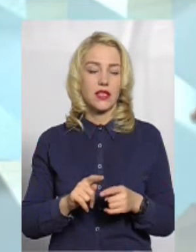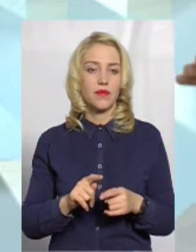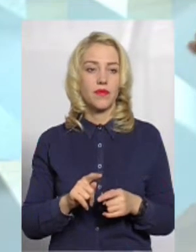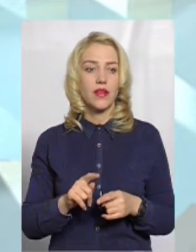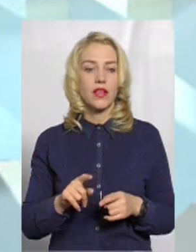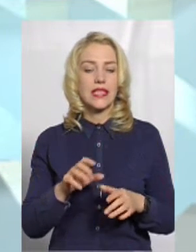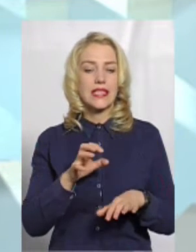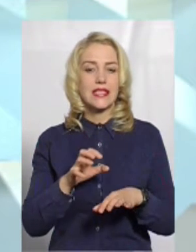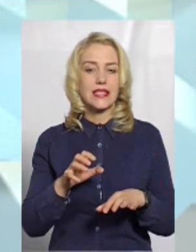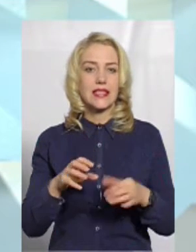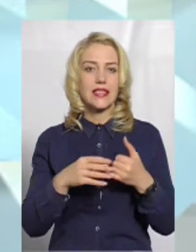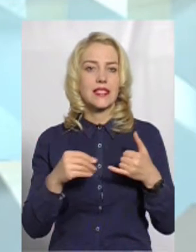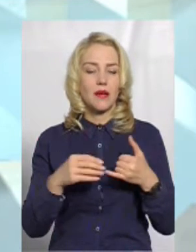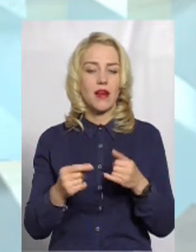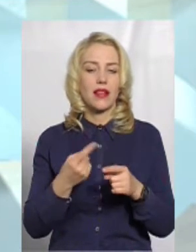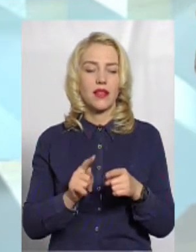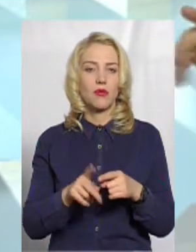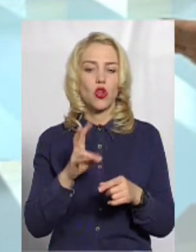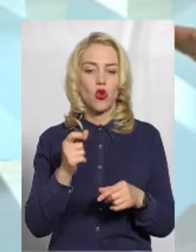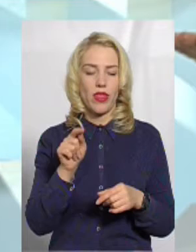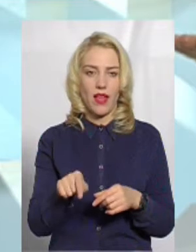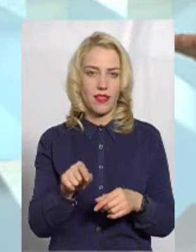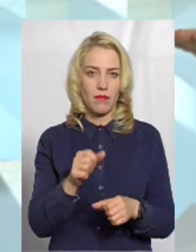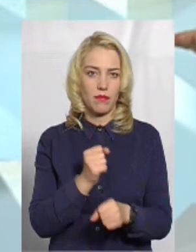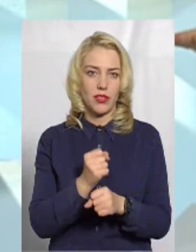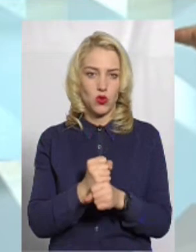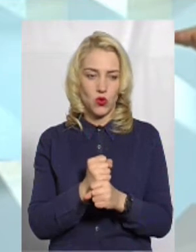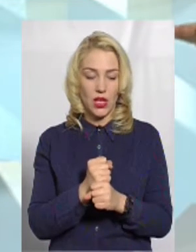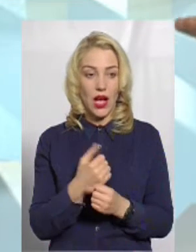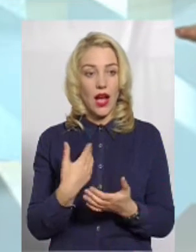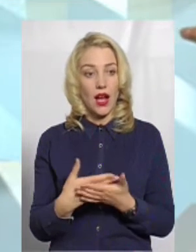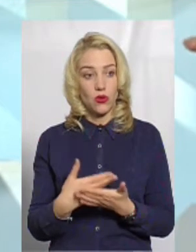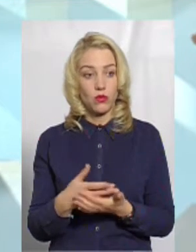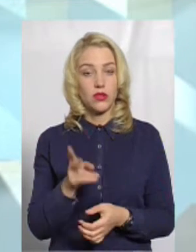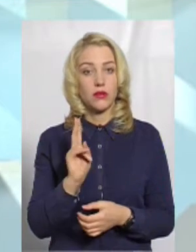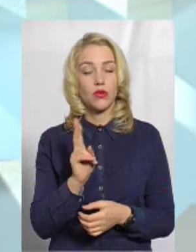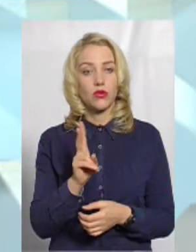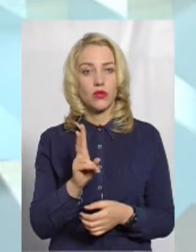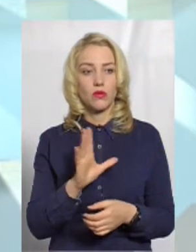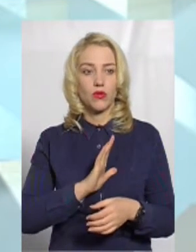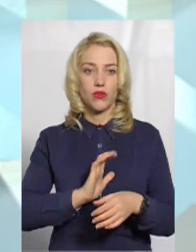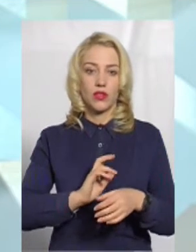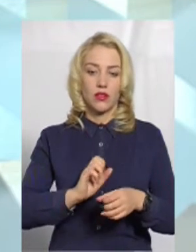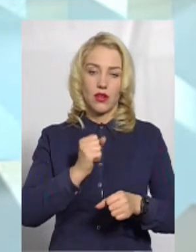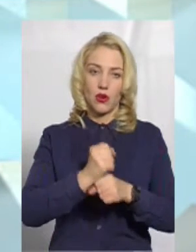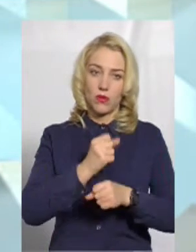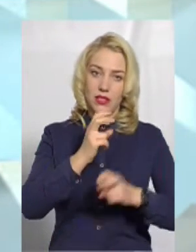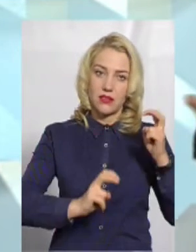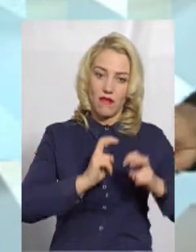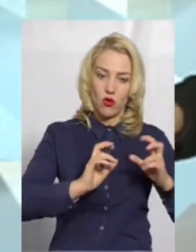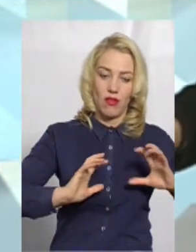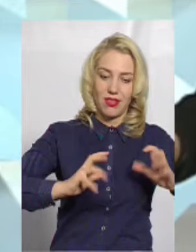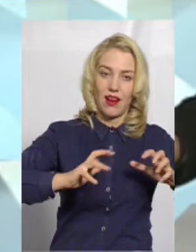земля тим, хто на ній працює. А вже, допустимо, той, хто виробляв трактора, то вже